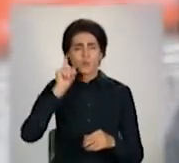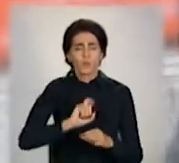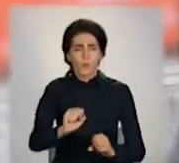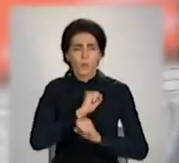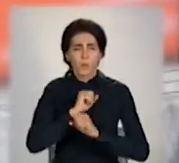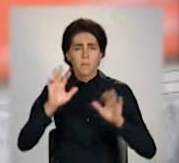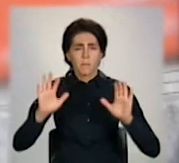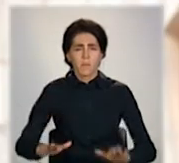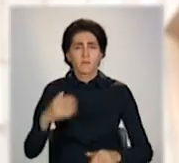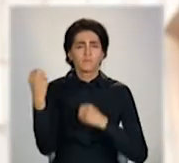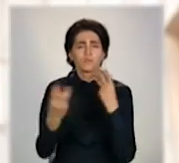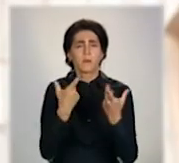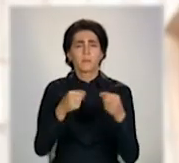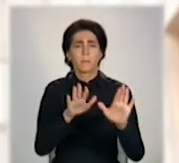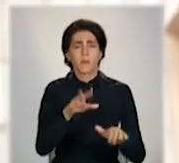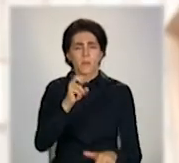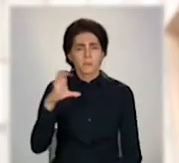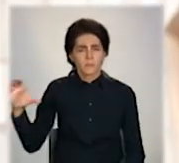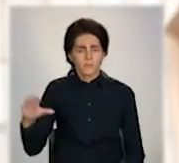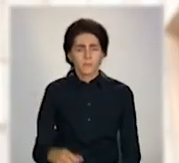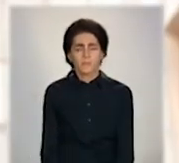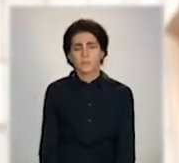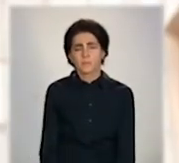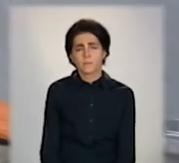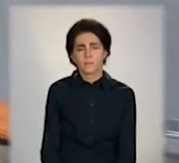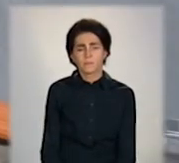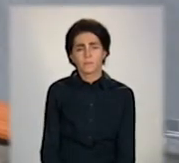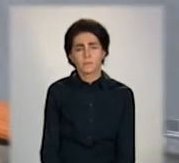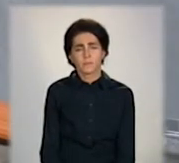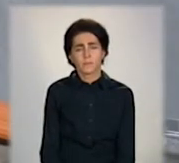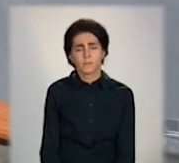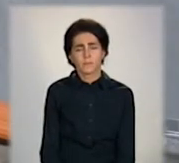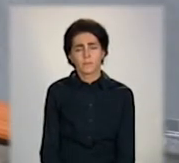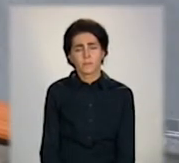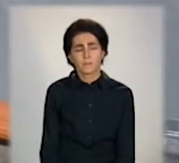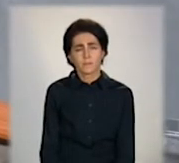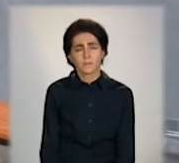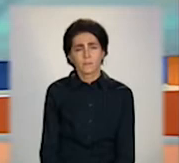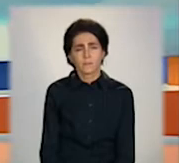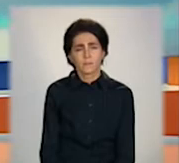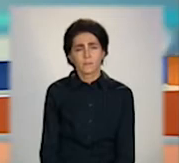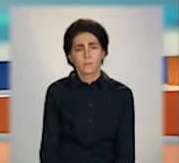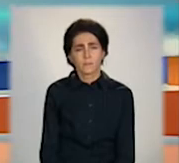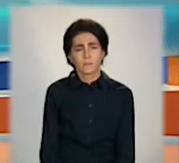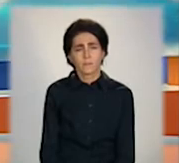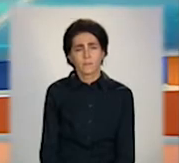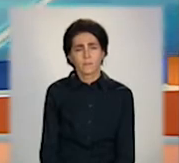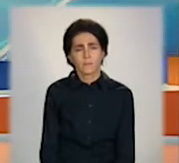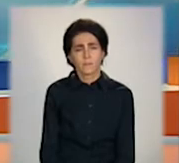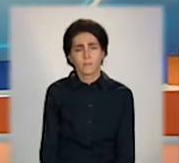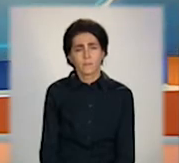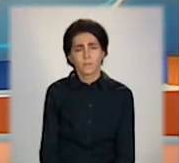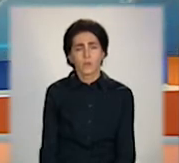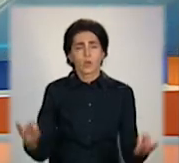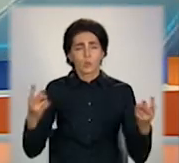місці погорілого лісу Сєвєродонецьку. Наталя Благая, Наталя Шарай, телеканал Донбас. Заради